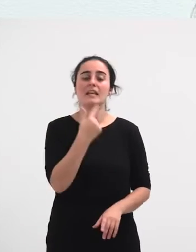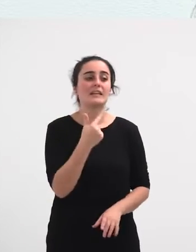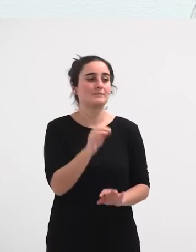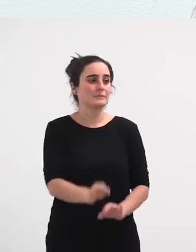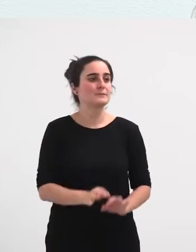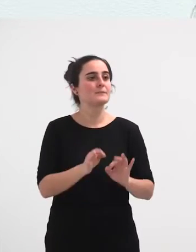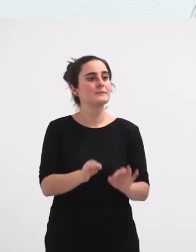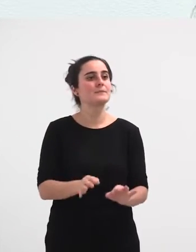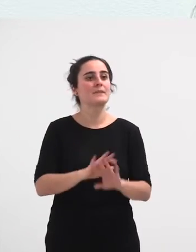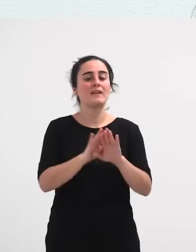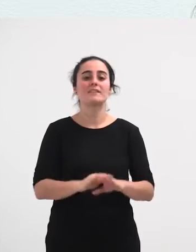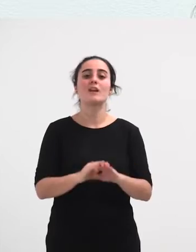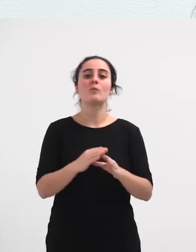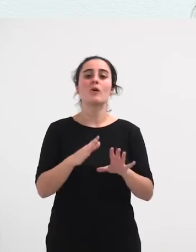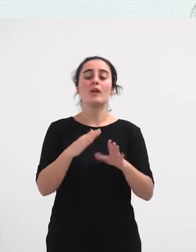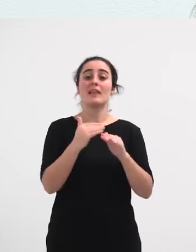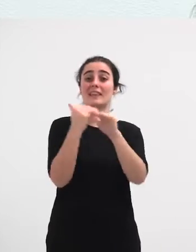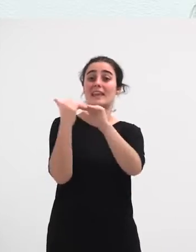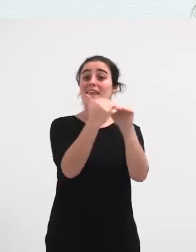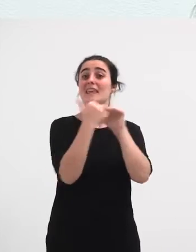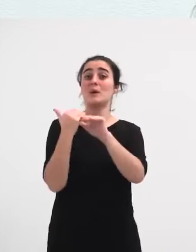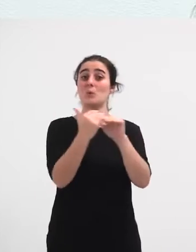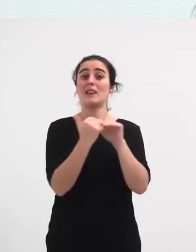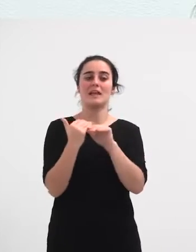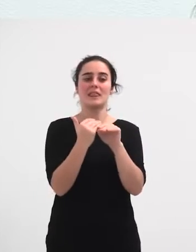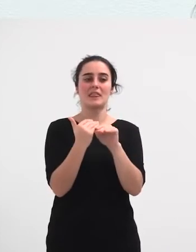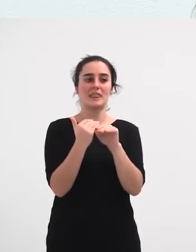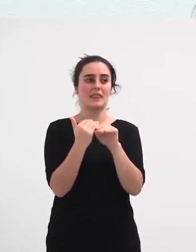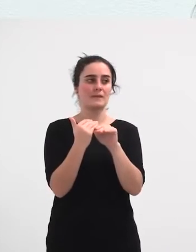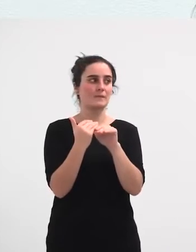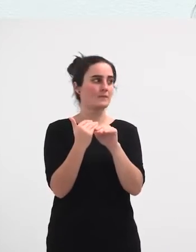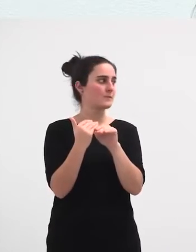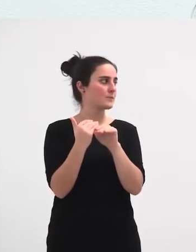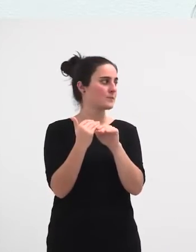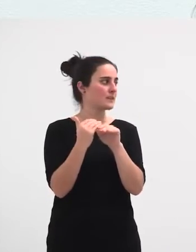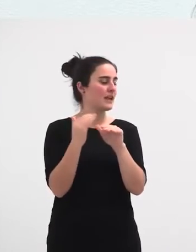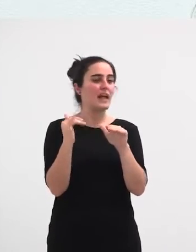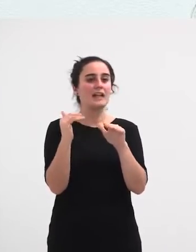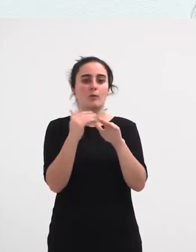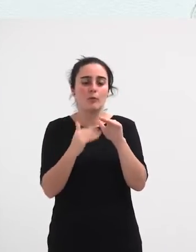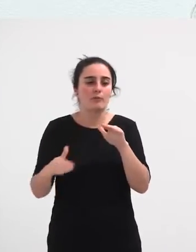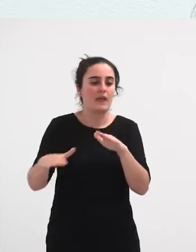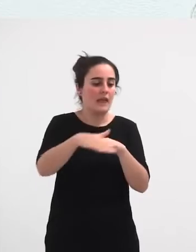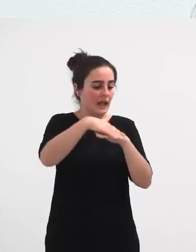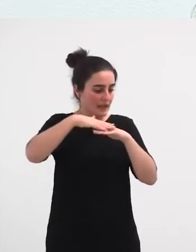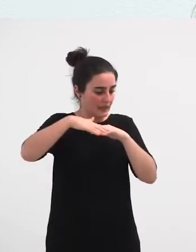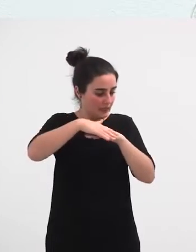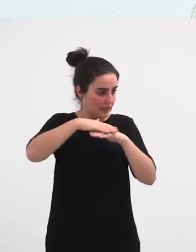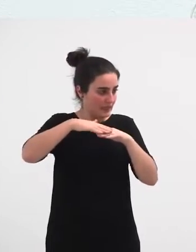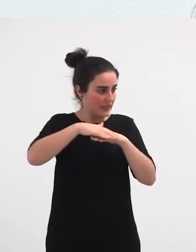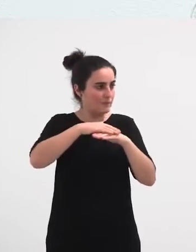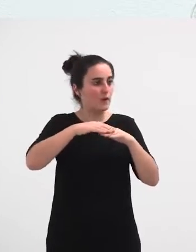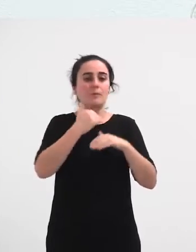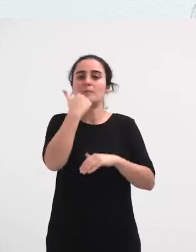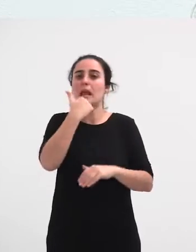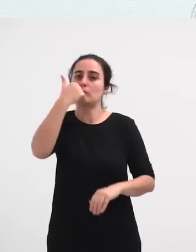berdintasunaren gainetik, dagoen, edo geratzen den, ondasun haundi bat, osea, un bien mas